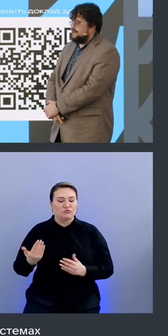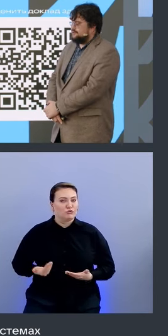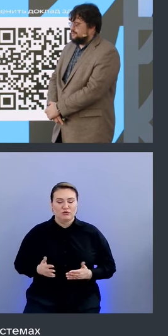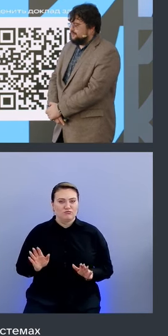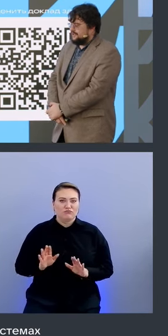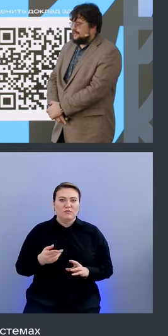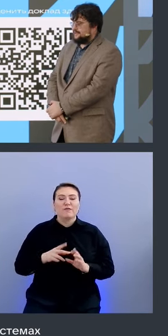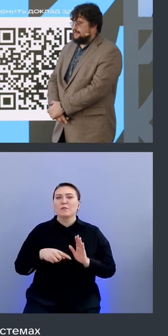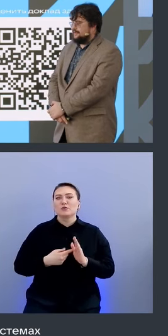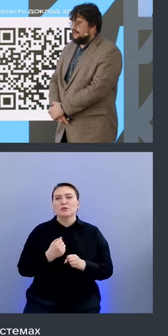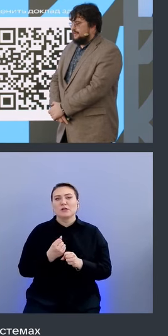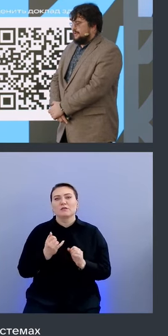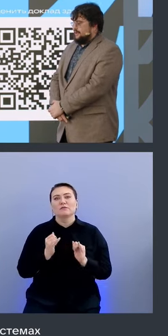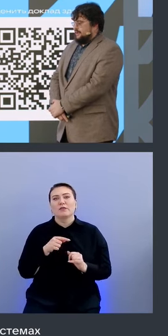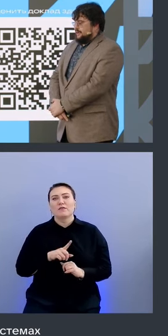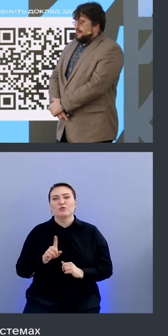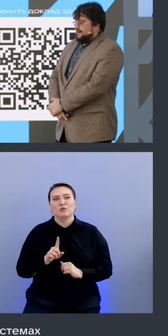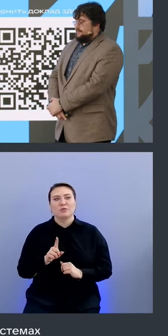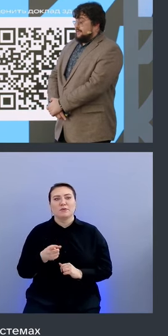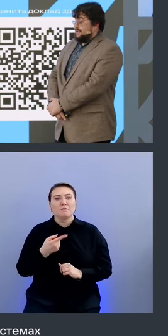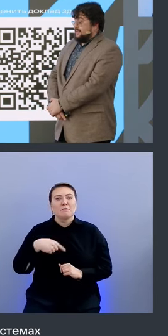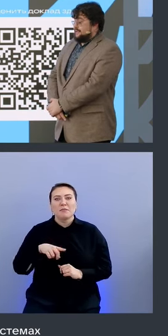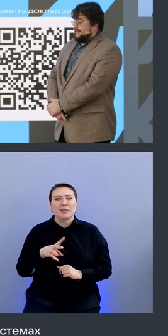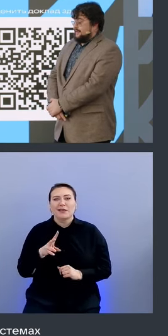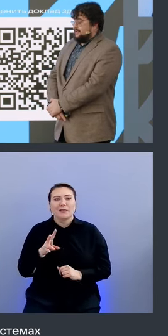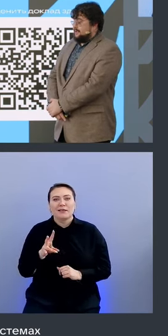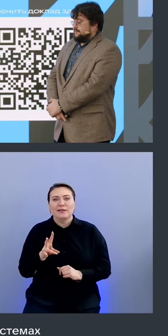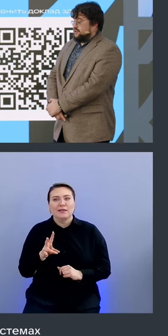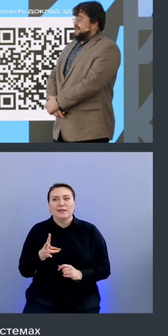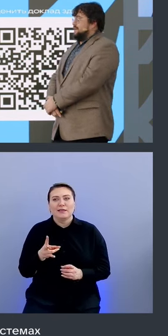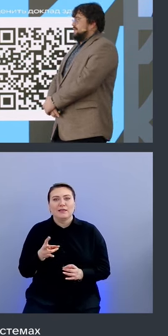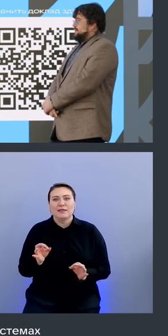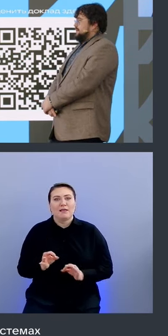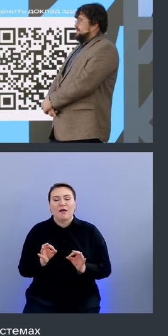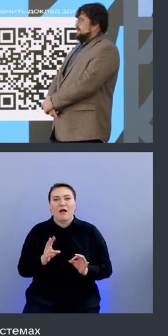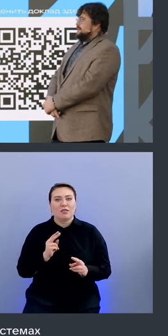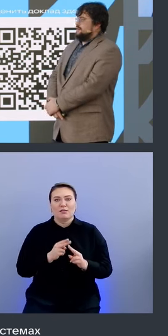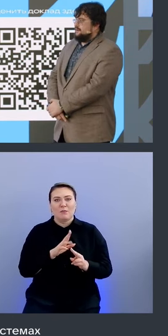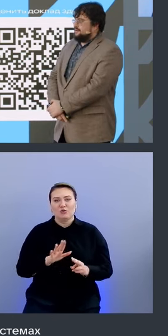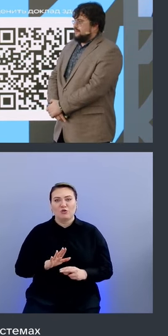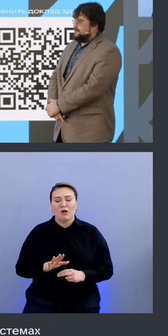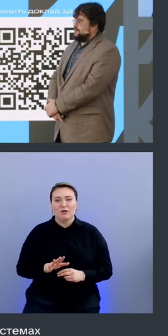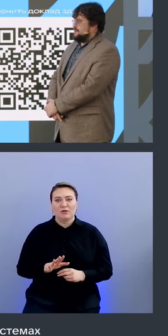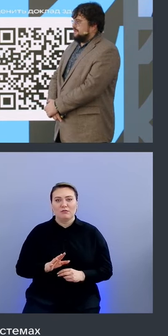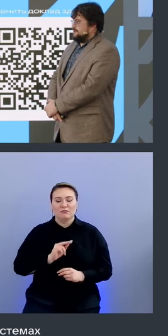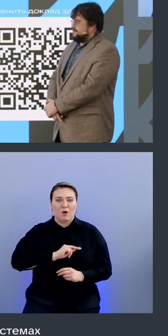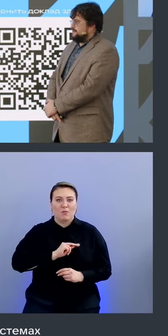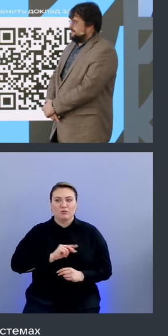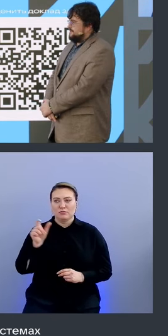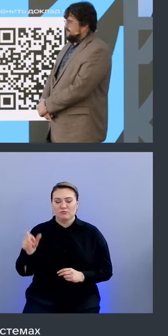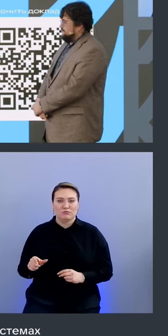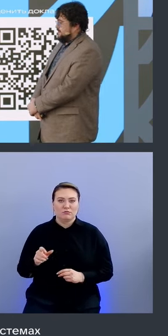сделано для того чтобы мы никак не мы никак не мешали работе